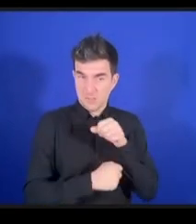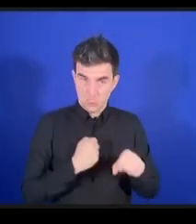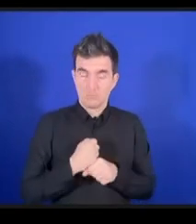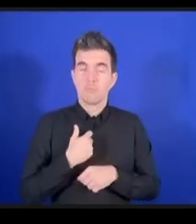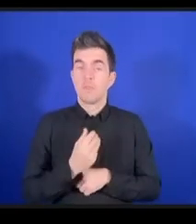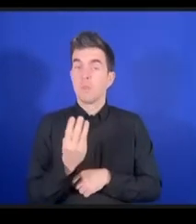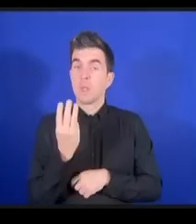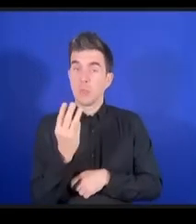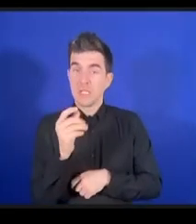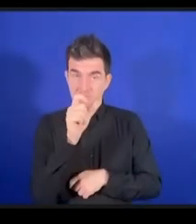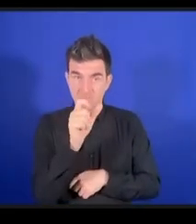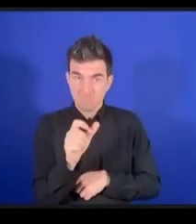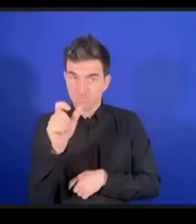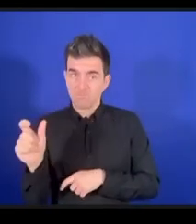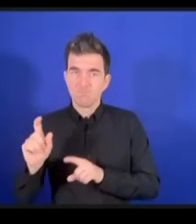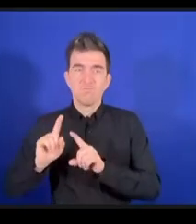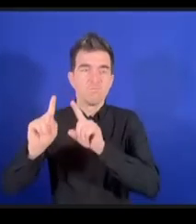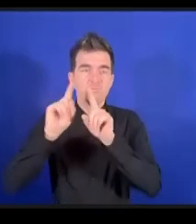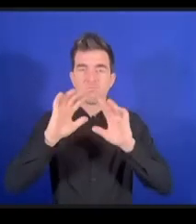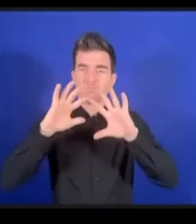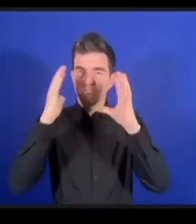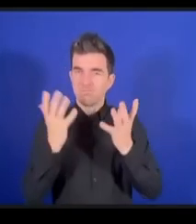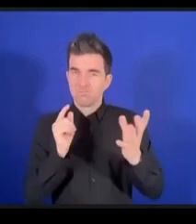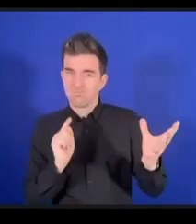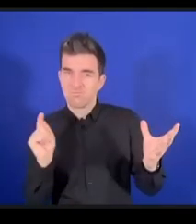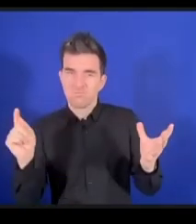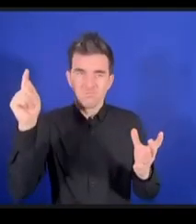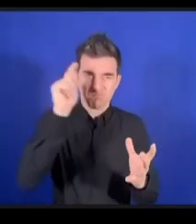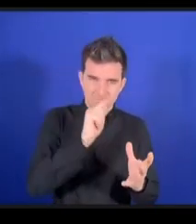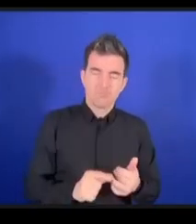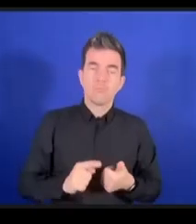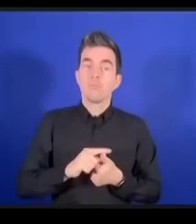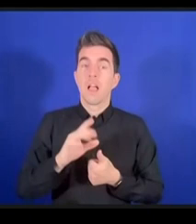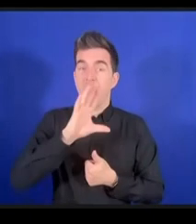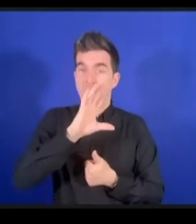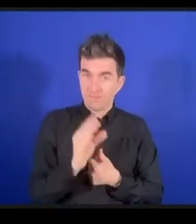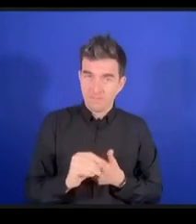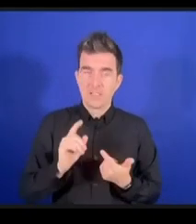qui ont reçu des ressources